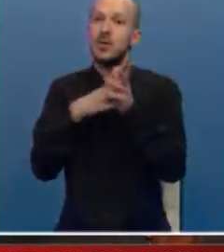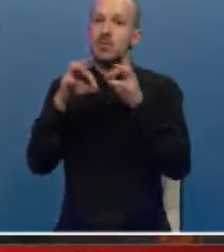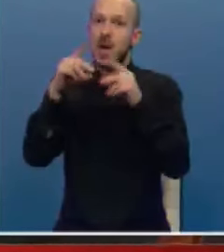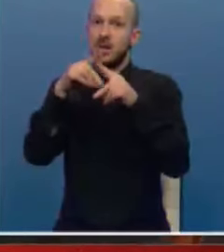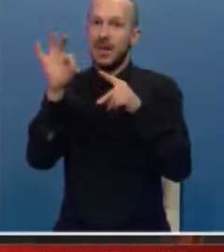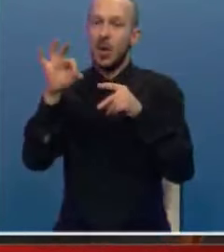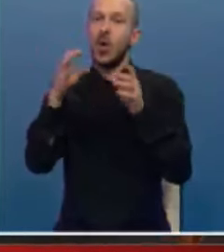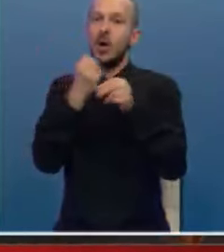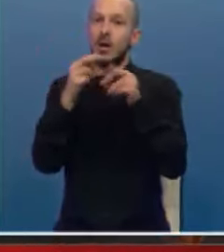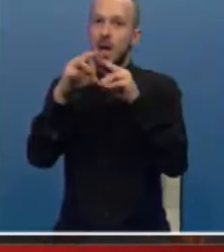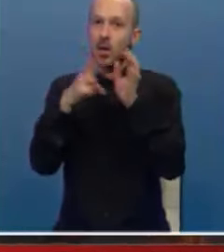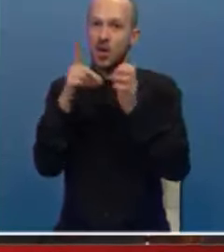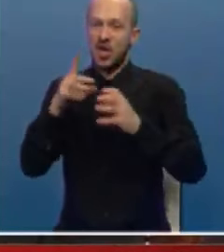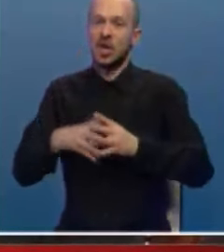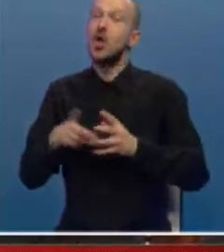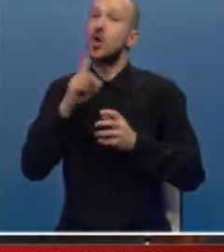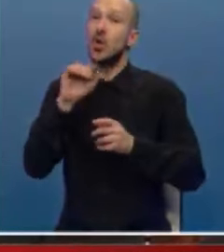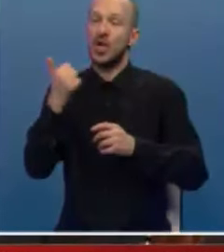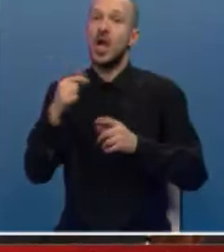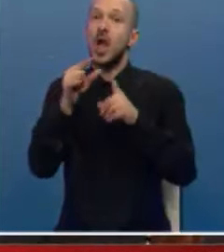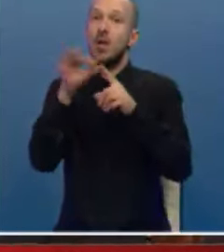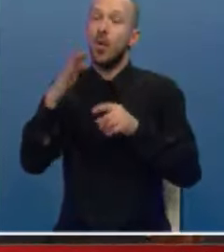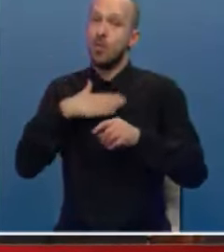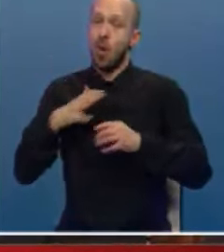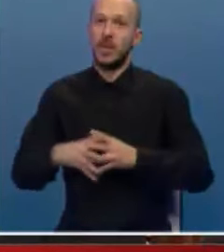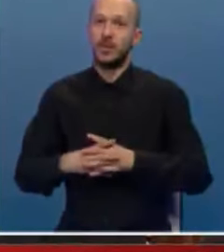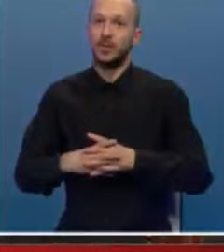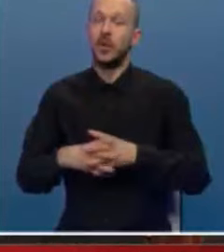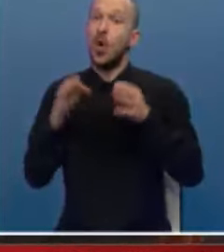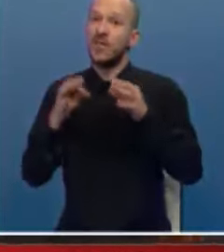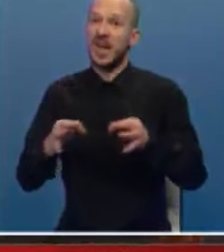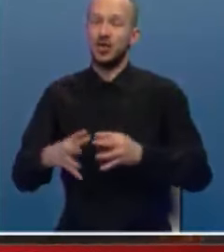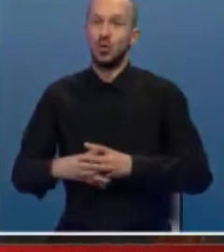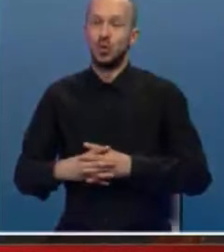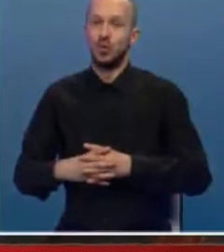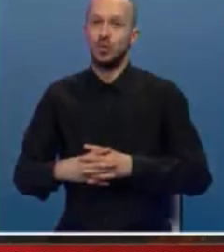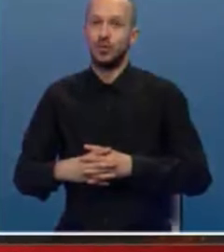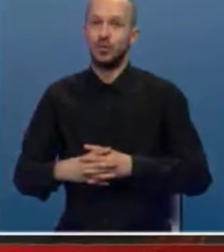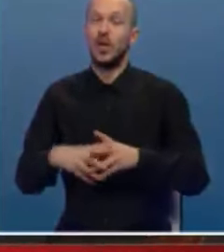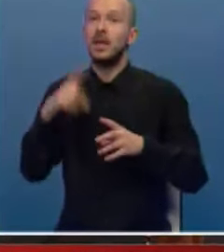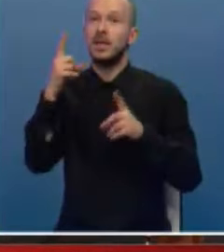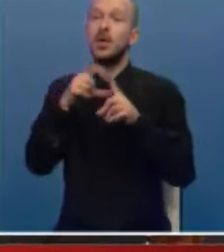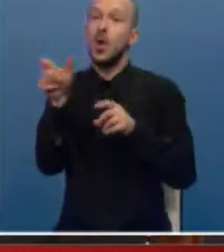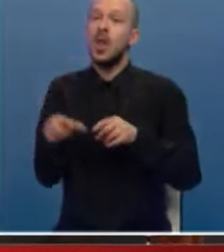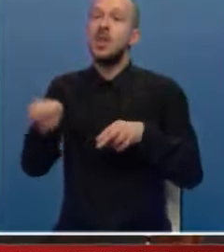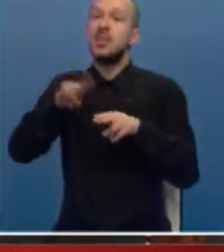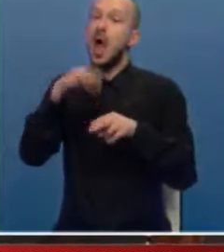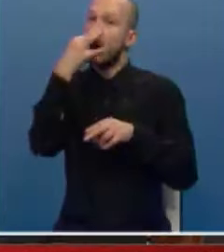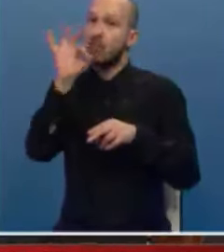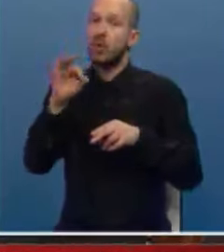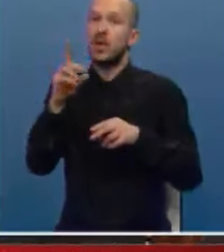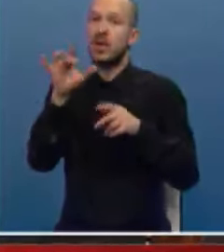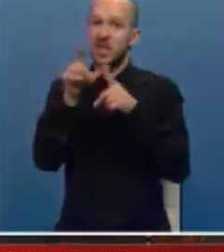Garoneva, koji je po mom ubjeđenju jedan od trenutno najboljih